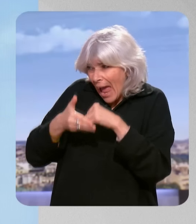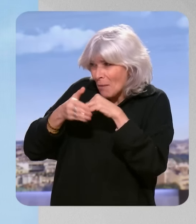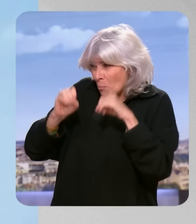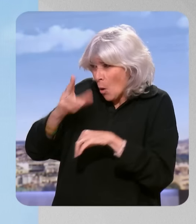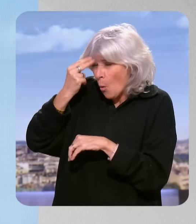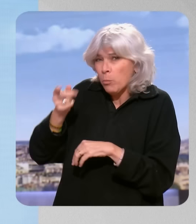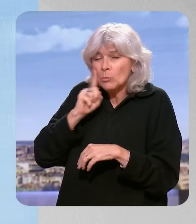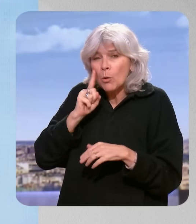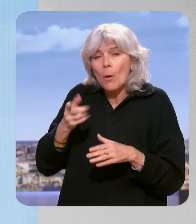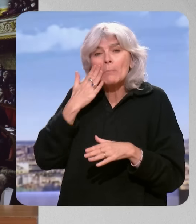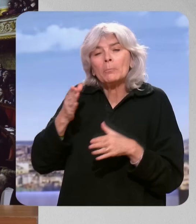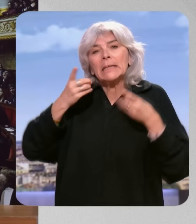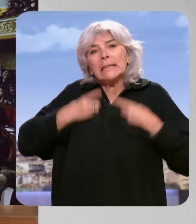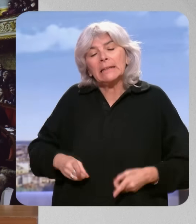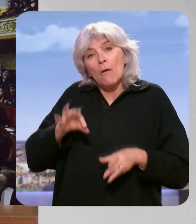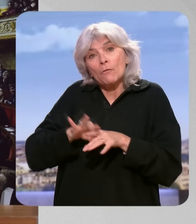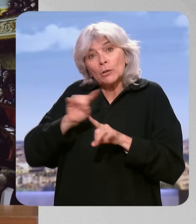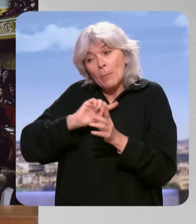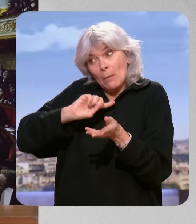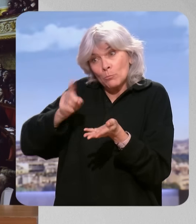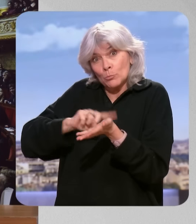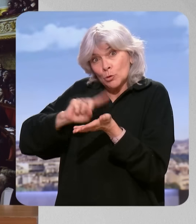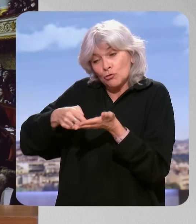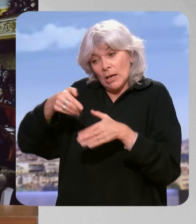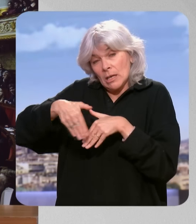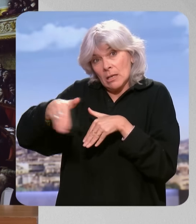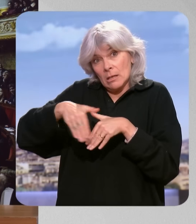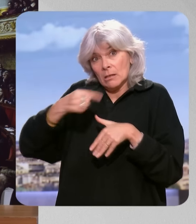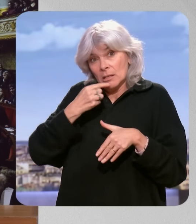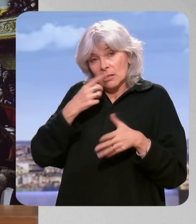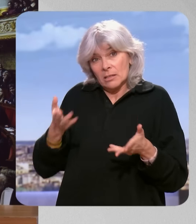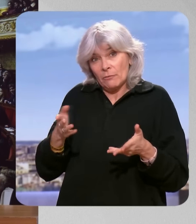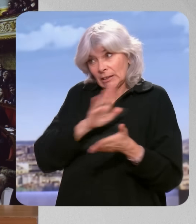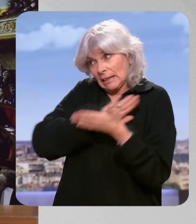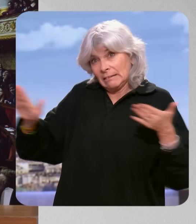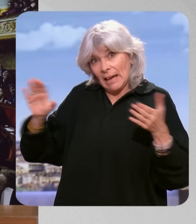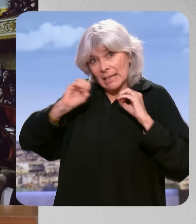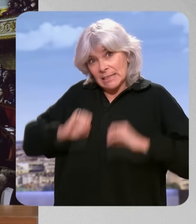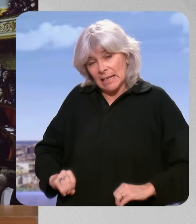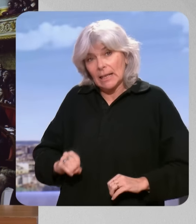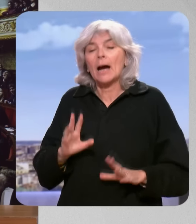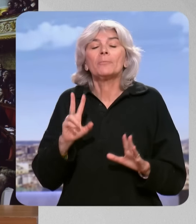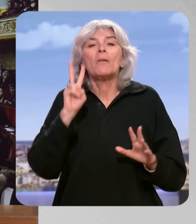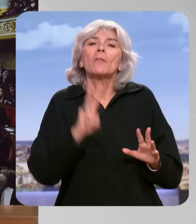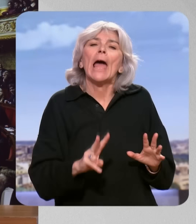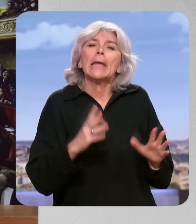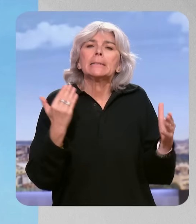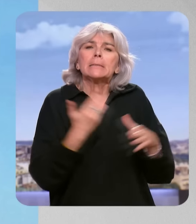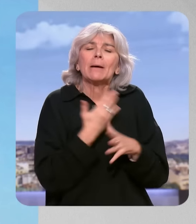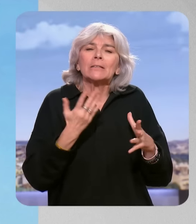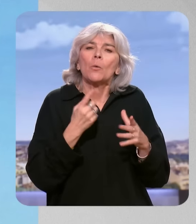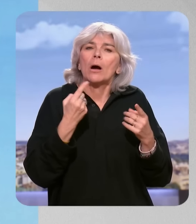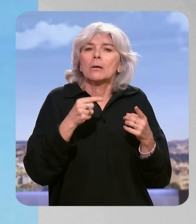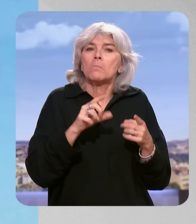un peu. C'est-à qu'en fait, si les députés ne votent pas le budget dans quelques jours, ça part directement au Sénat sans Si vous voulez, premièrement, si